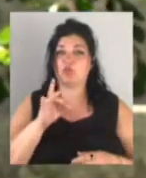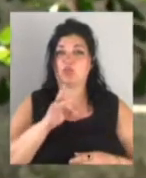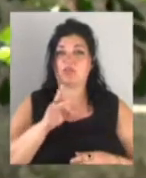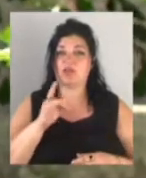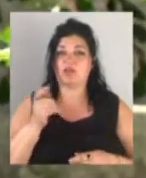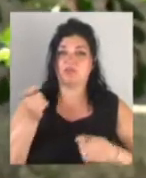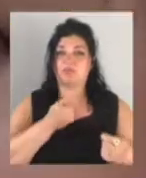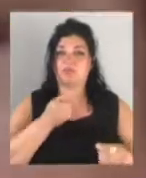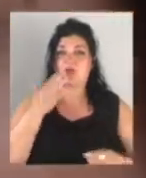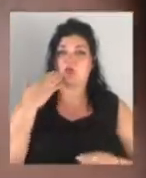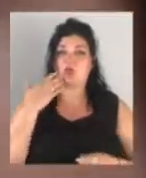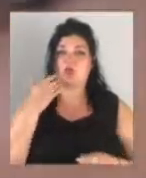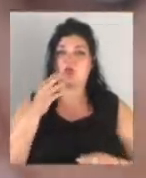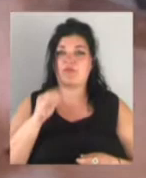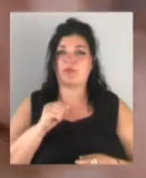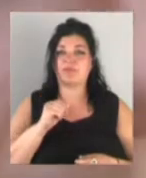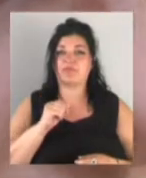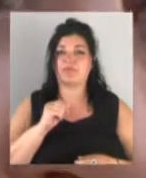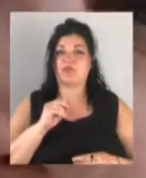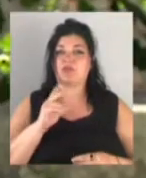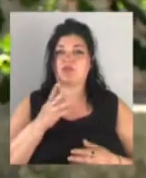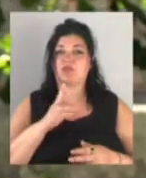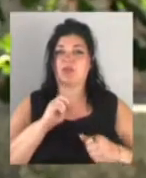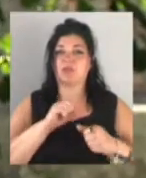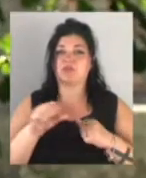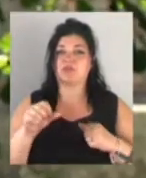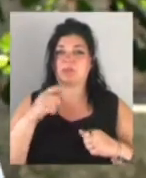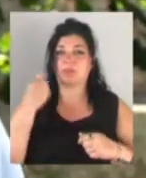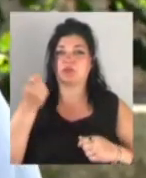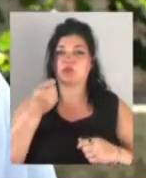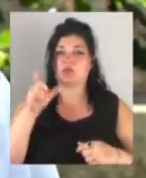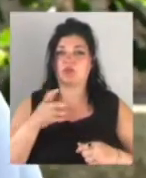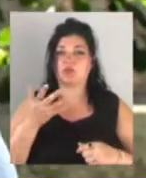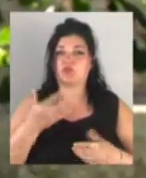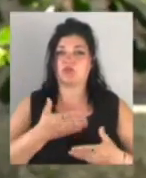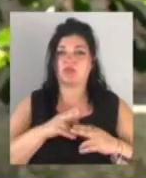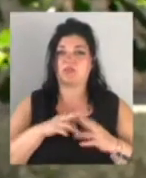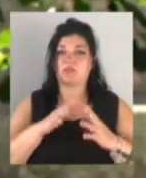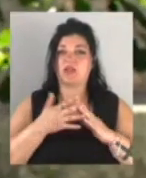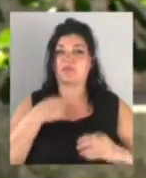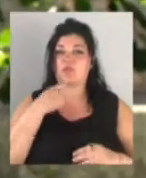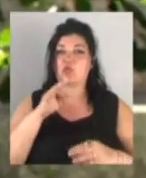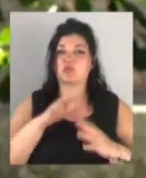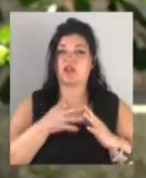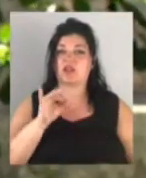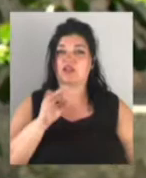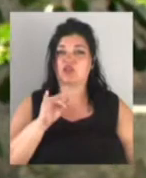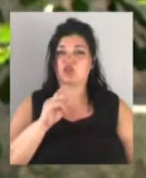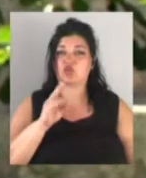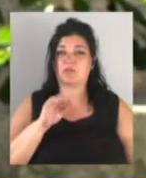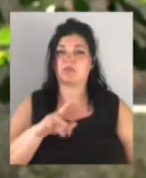пастуха, який непосередньо жив в цьому селі. Якщо ми говоримо про селі Криничному, то там ситуація заносна